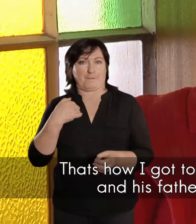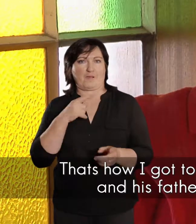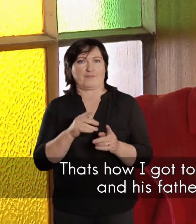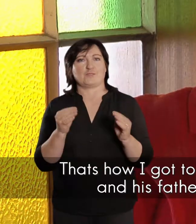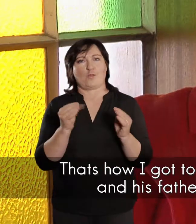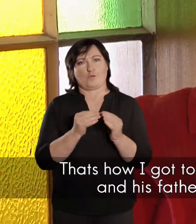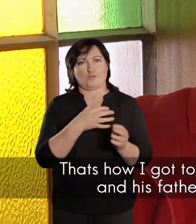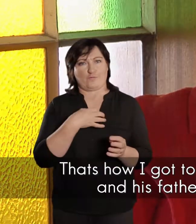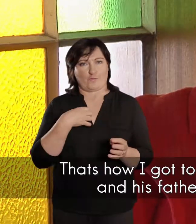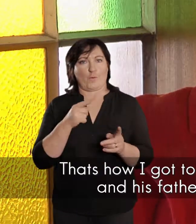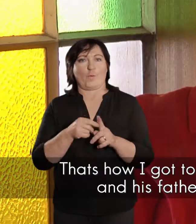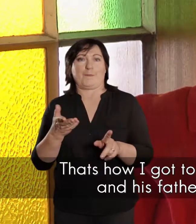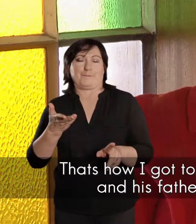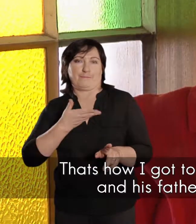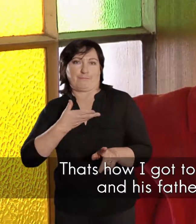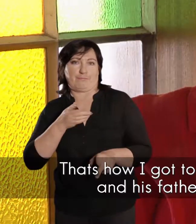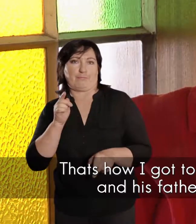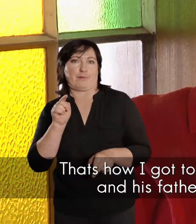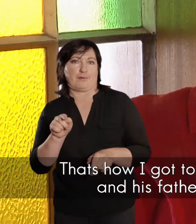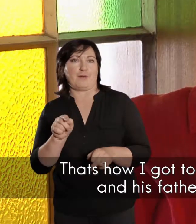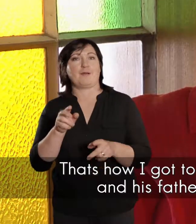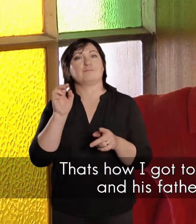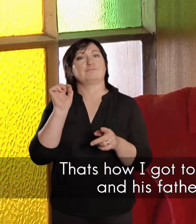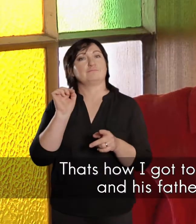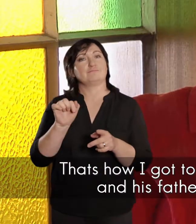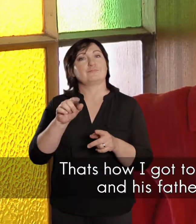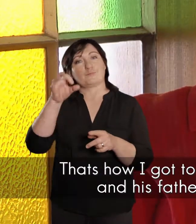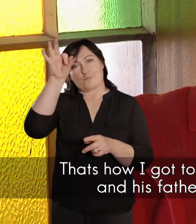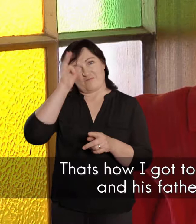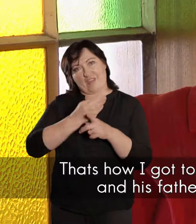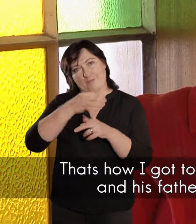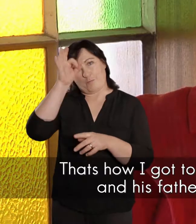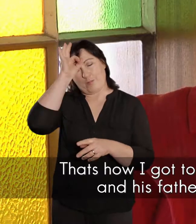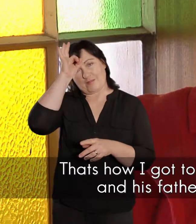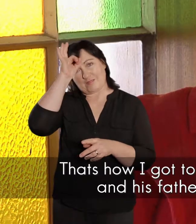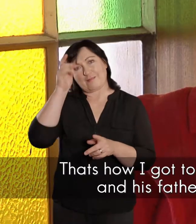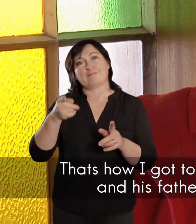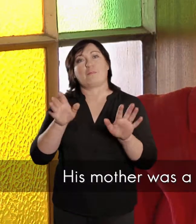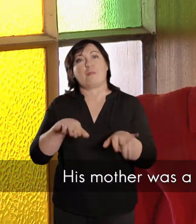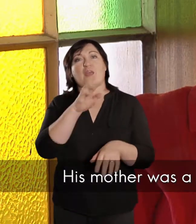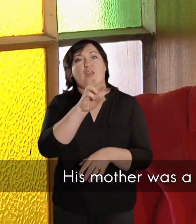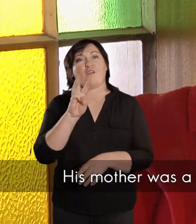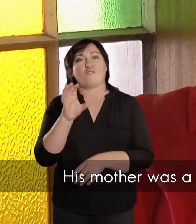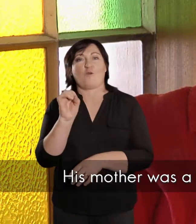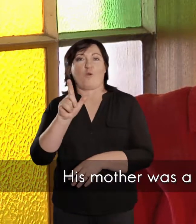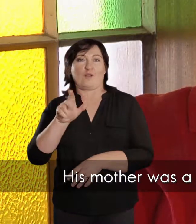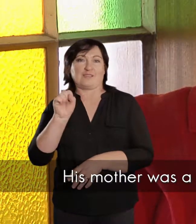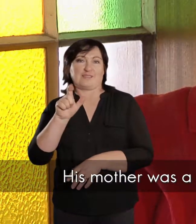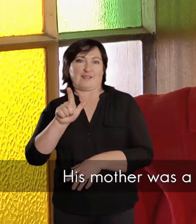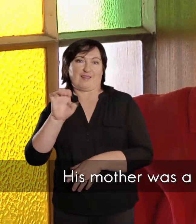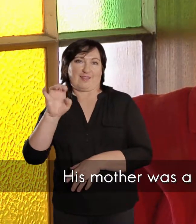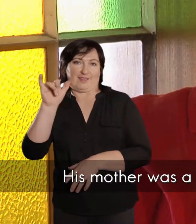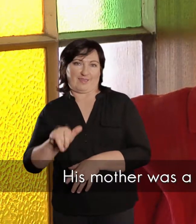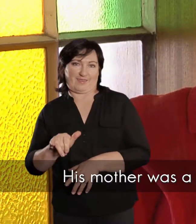geontmoed, van die serre, en sy pa om Pieter, hy het in Boelslie geblij, sy ma was een